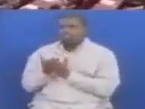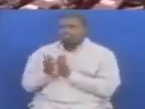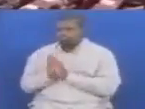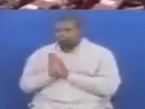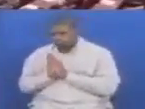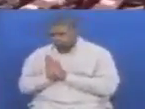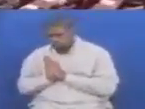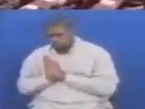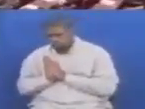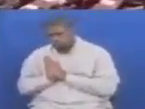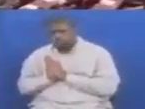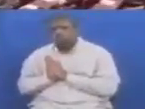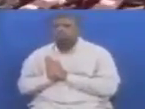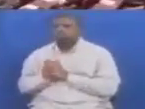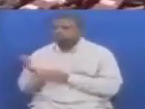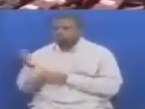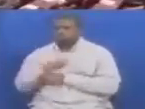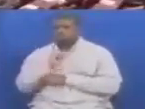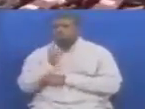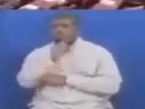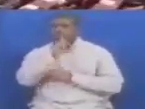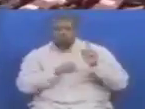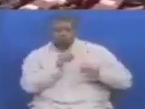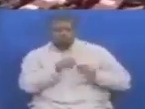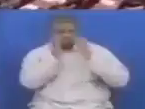kwa Kujia na kujibu maswali ya mwishimewa wabunge